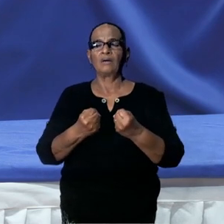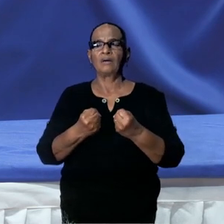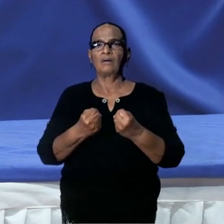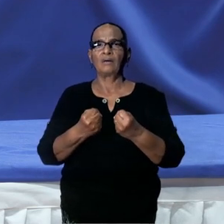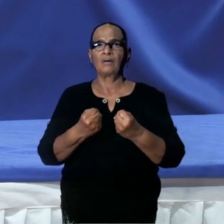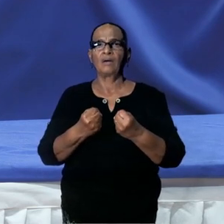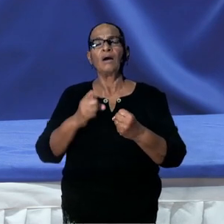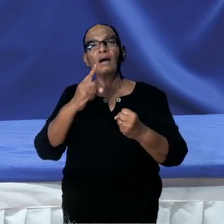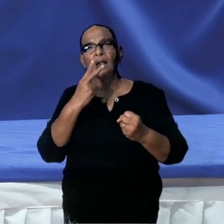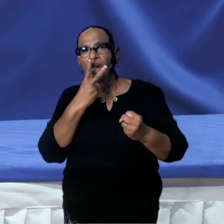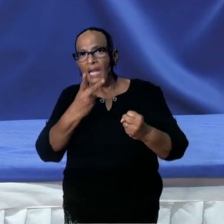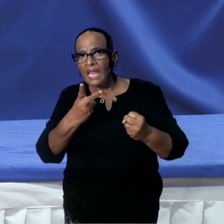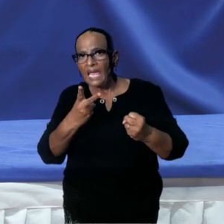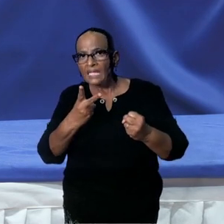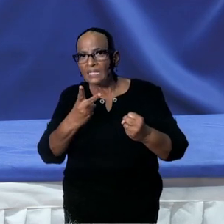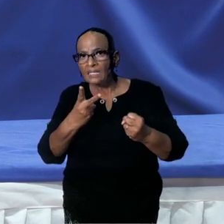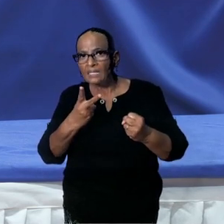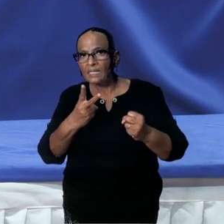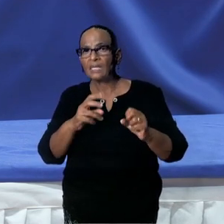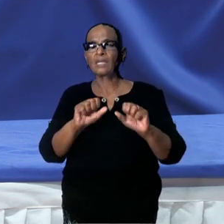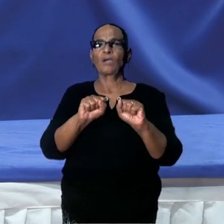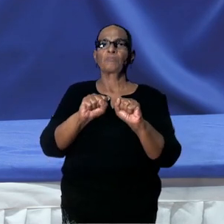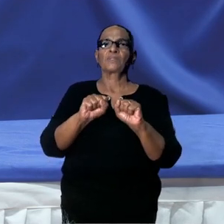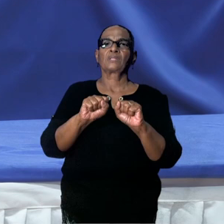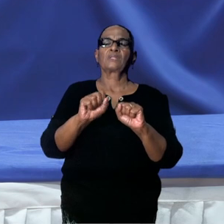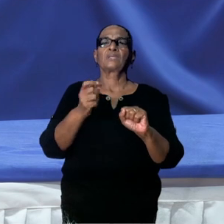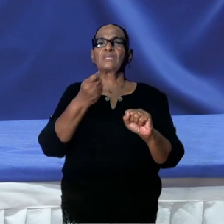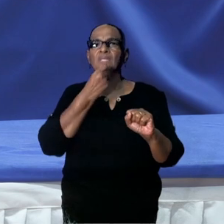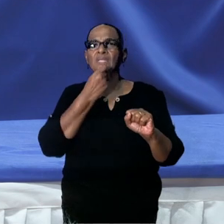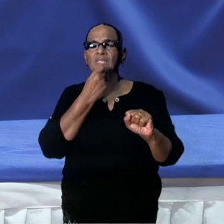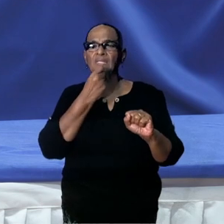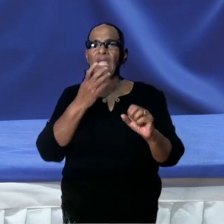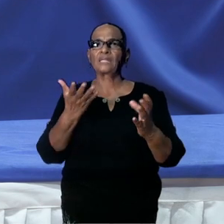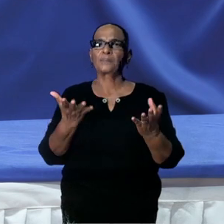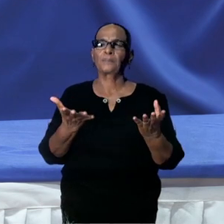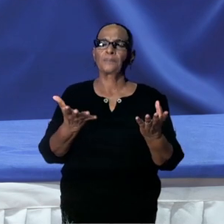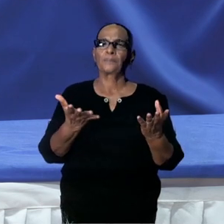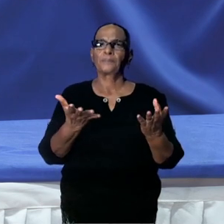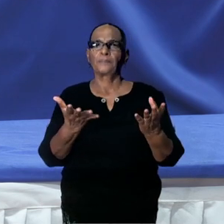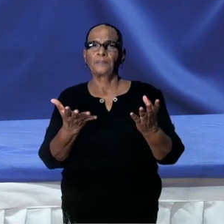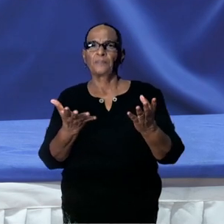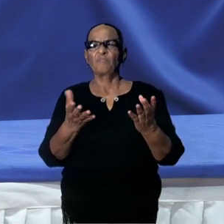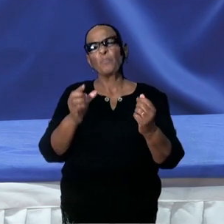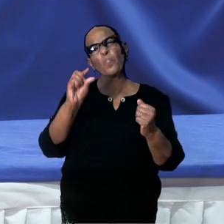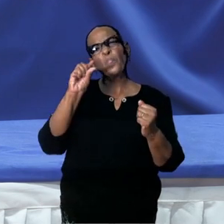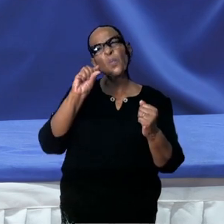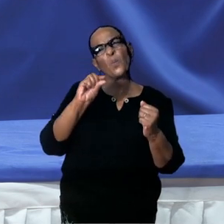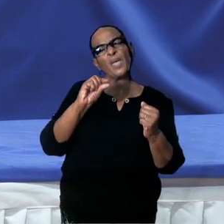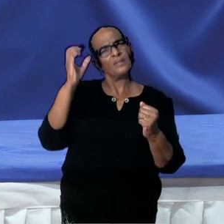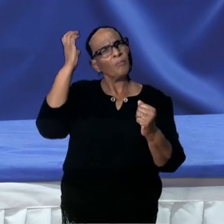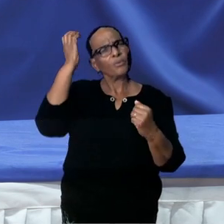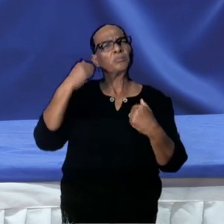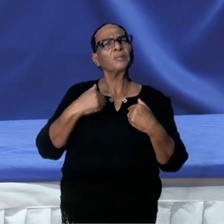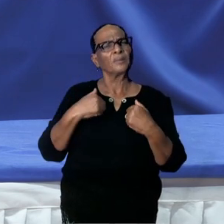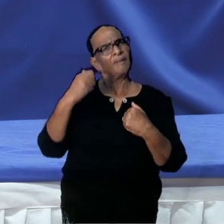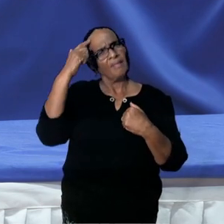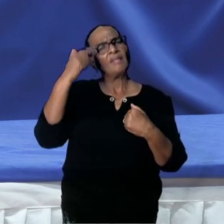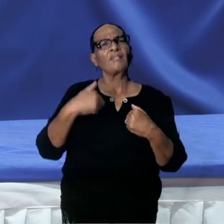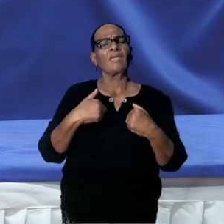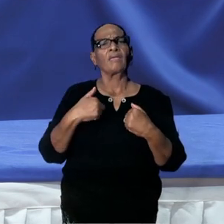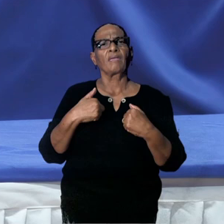Gelet op de safety data verwachten we heel weinig problemen. Maar